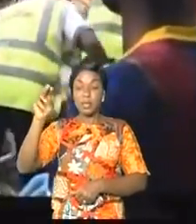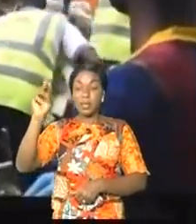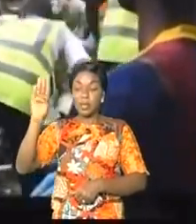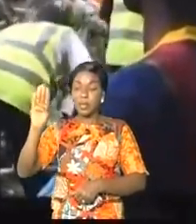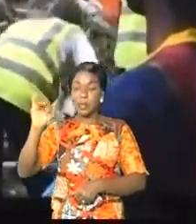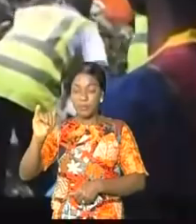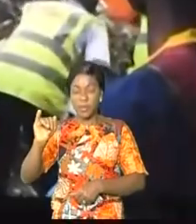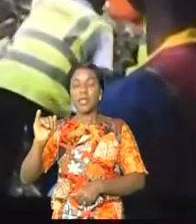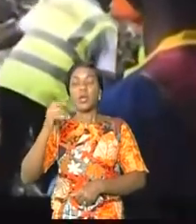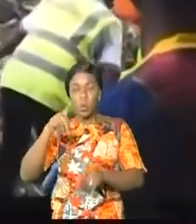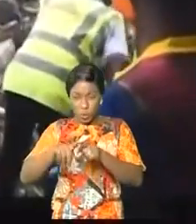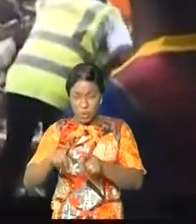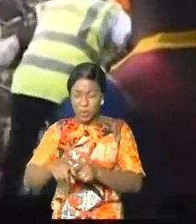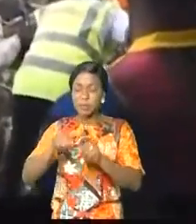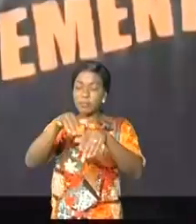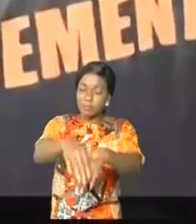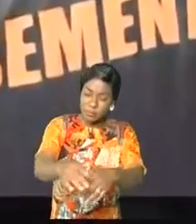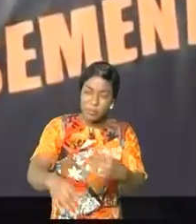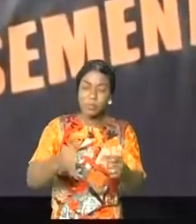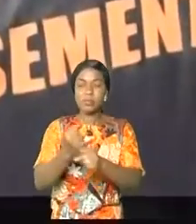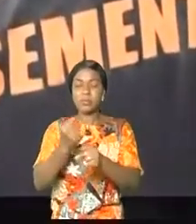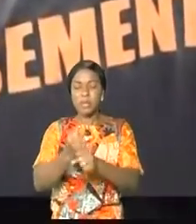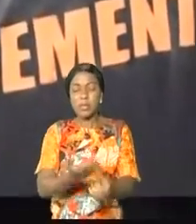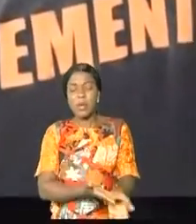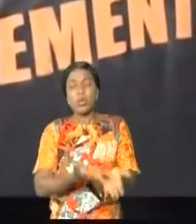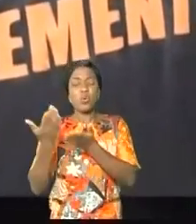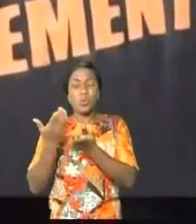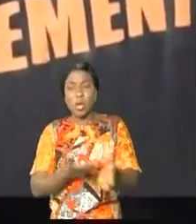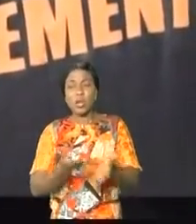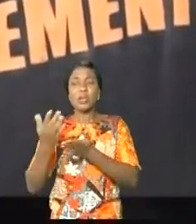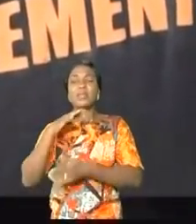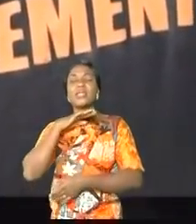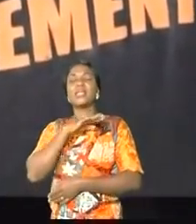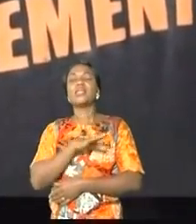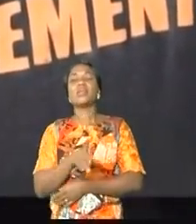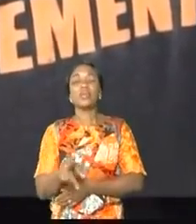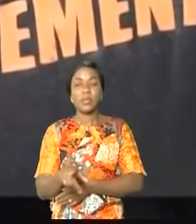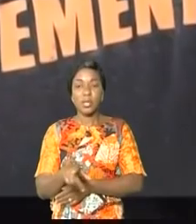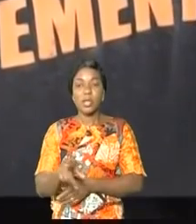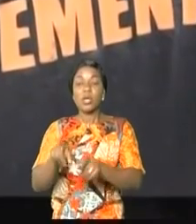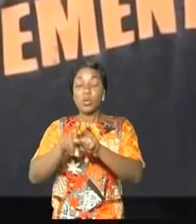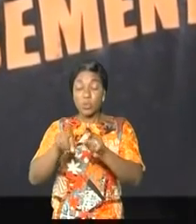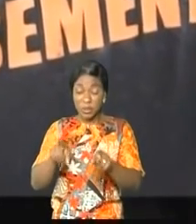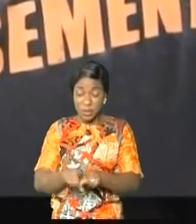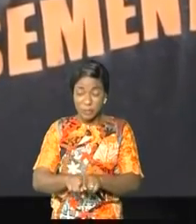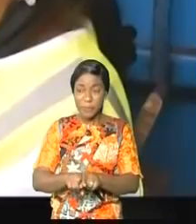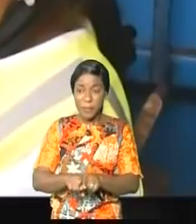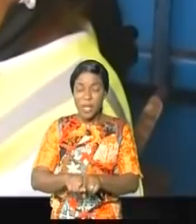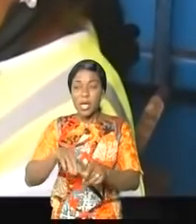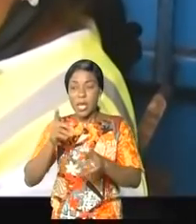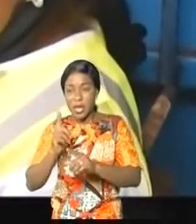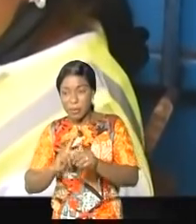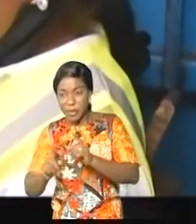la main à la patte sous la sensibilisation et la mobilisation de Mme Liliane Mikindo, épouse du ministre d'État,